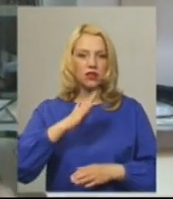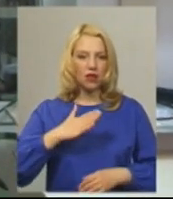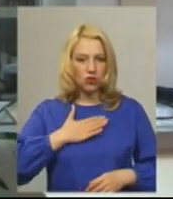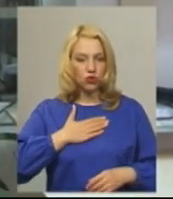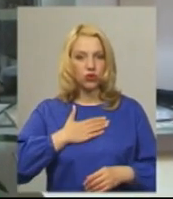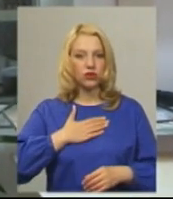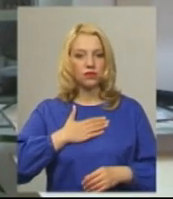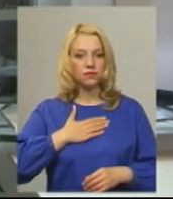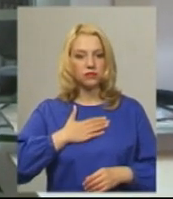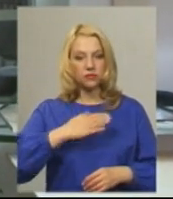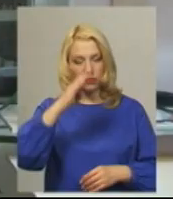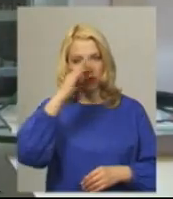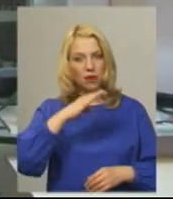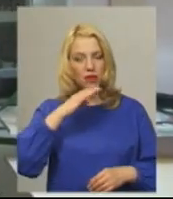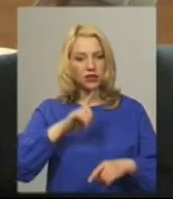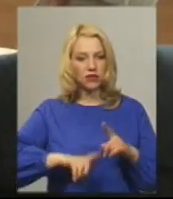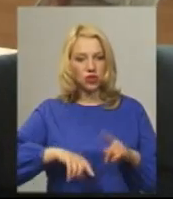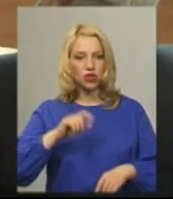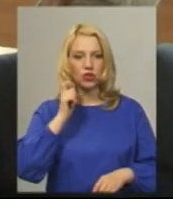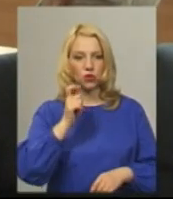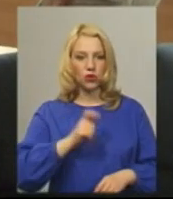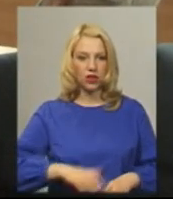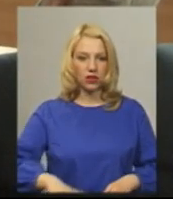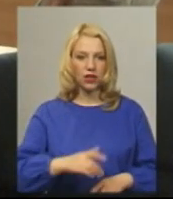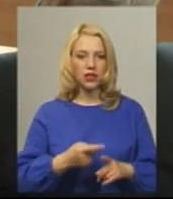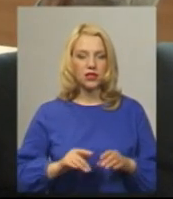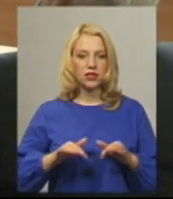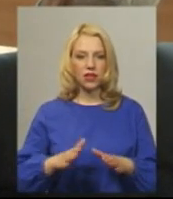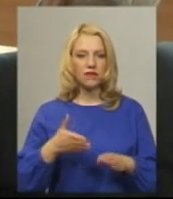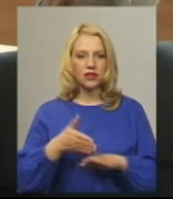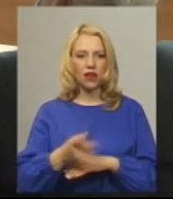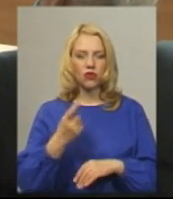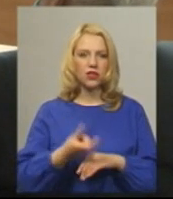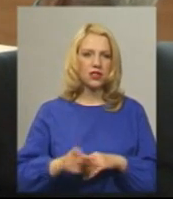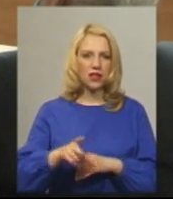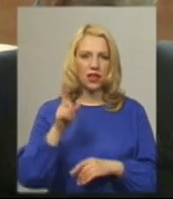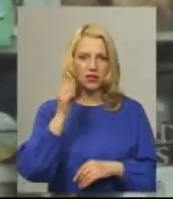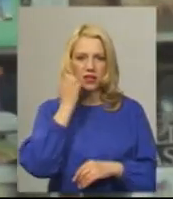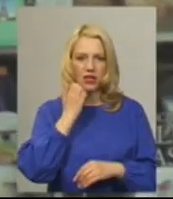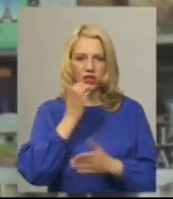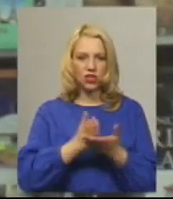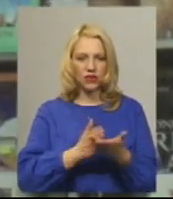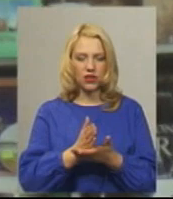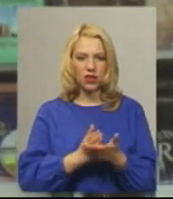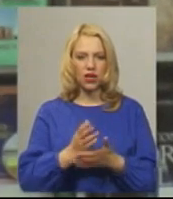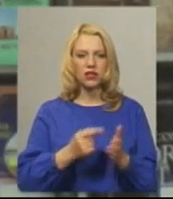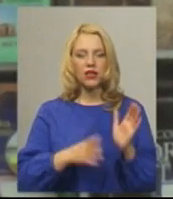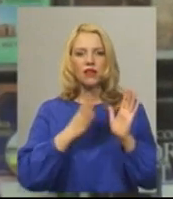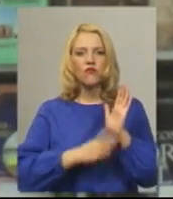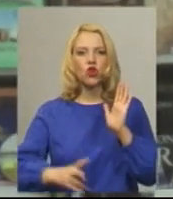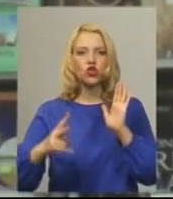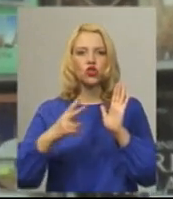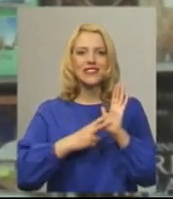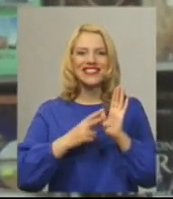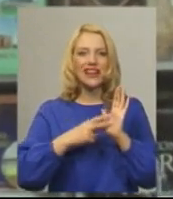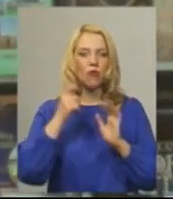батьківщини України. На захід завітав один з найстаріших ветеранів Другої світової війни – 97-річний Зельман